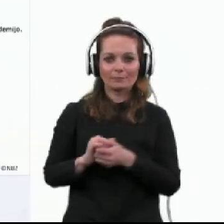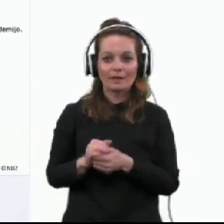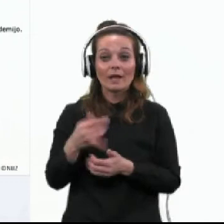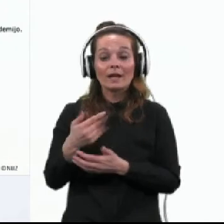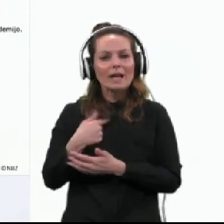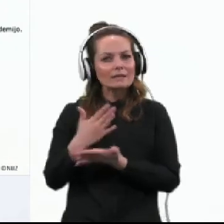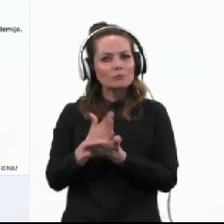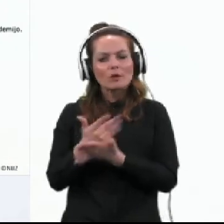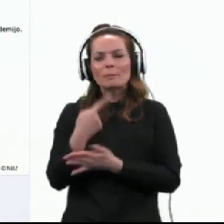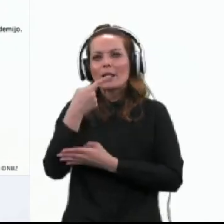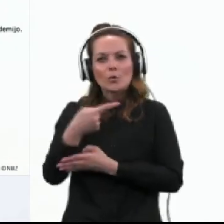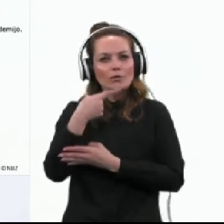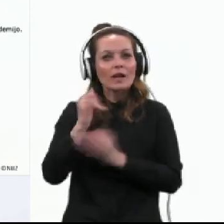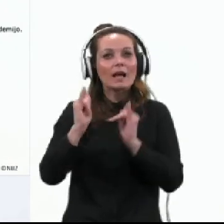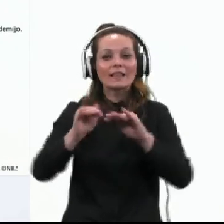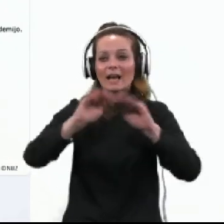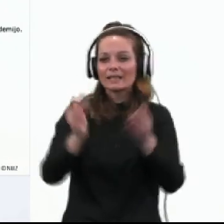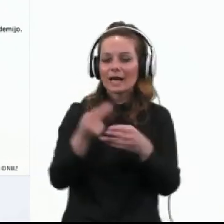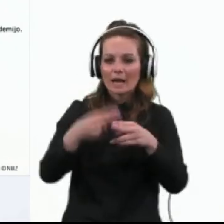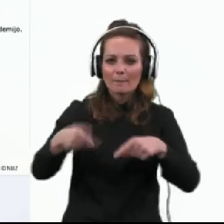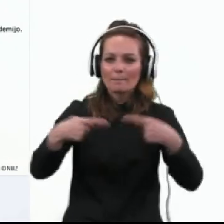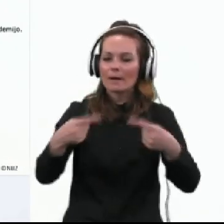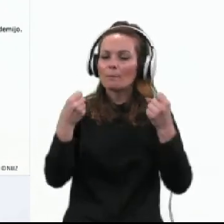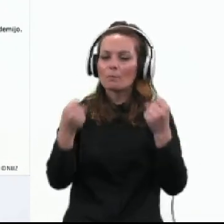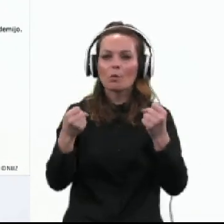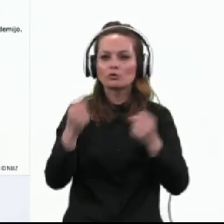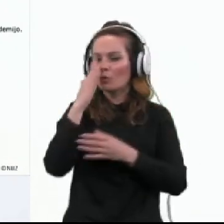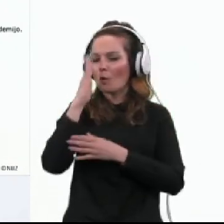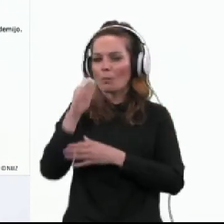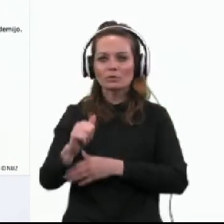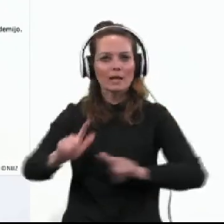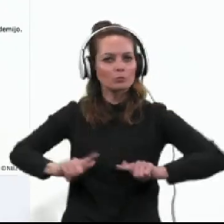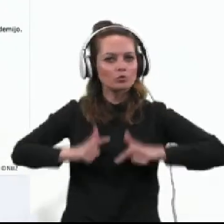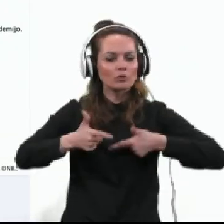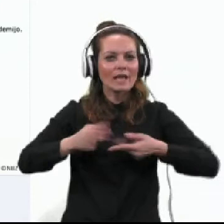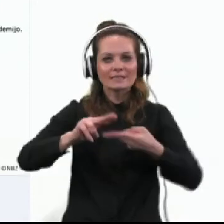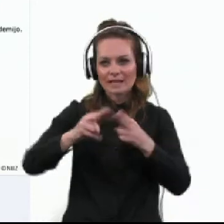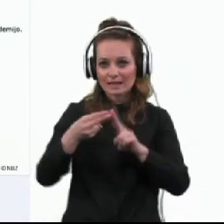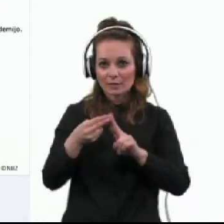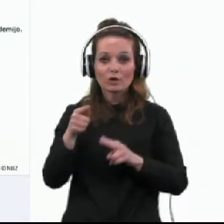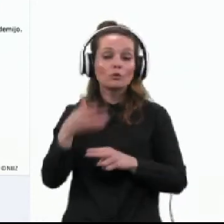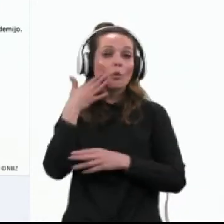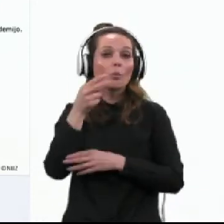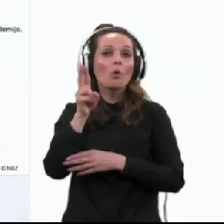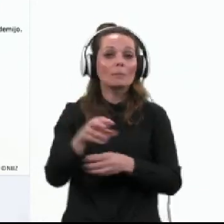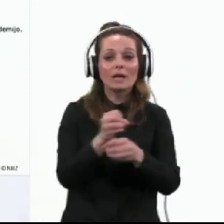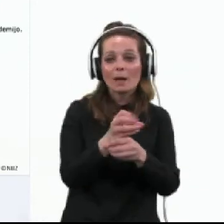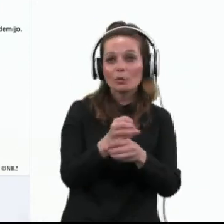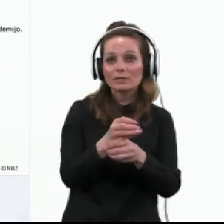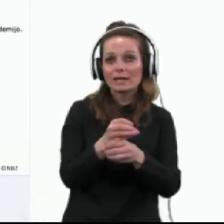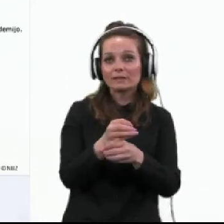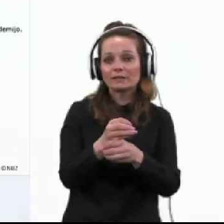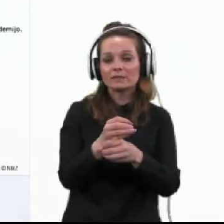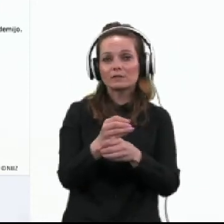Govorila sem že, da je pandemija močno poslabšala življenski slok in bo imelo to posledico na epidemijo